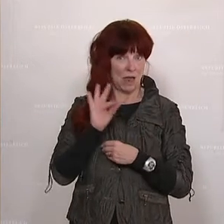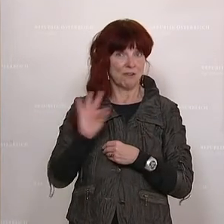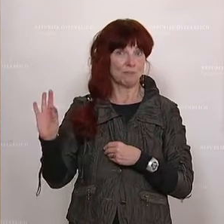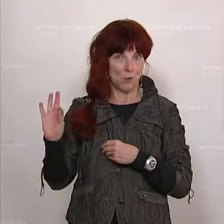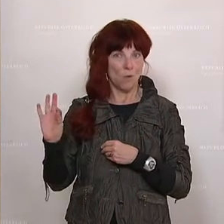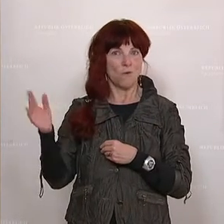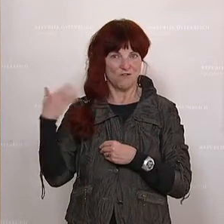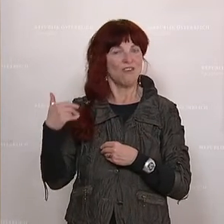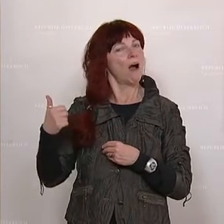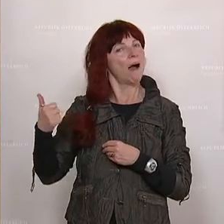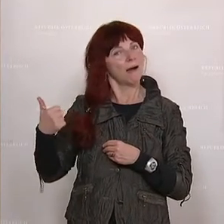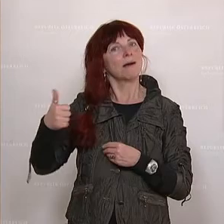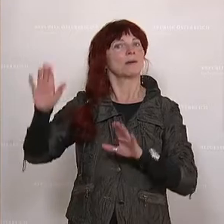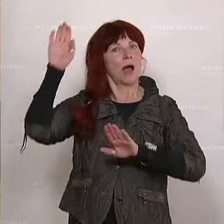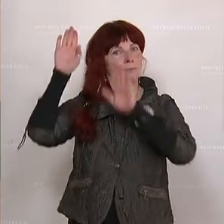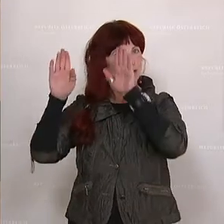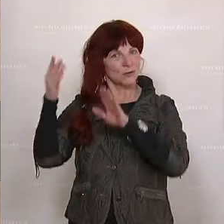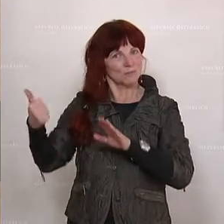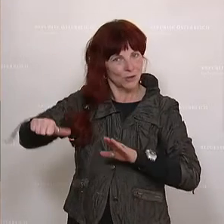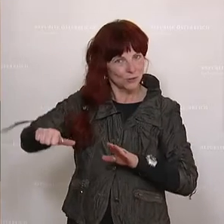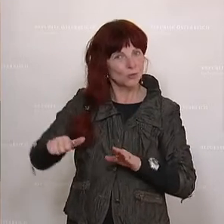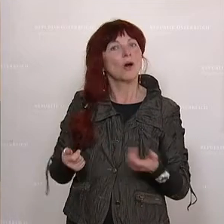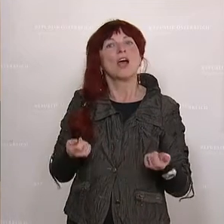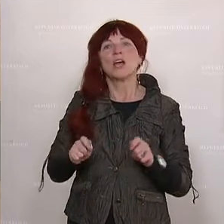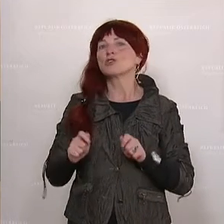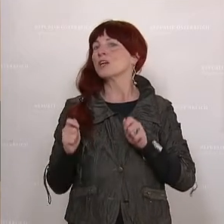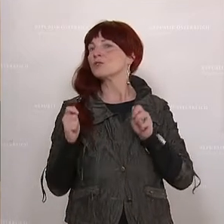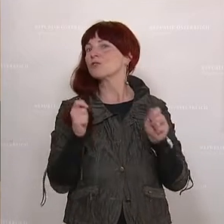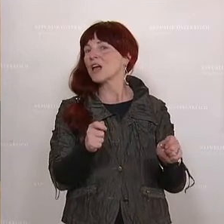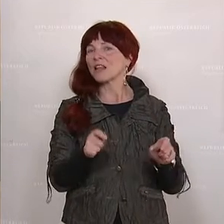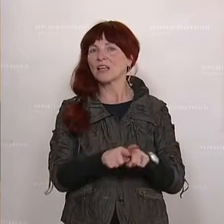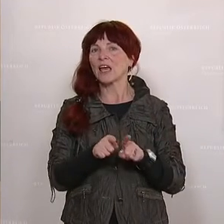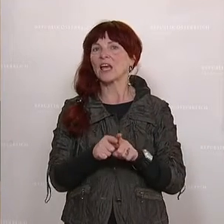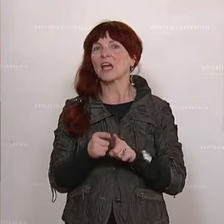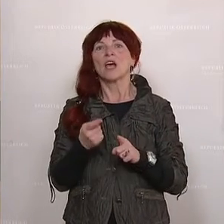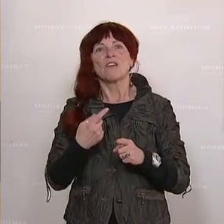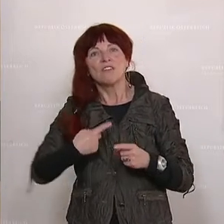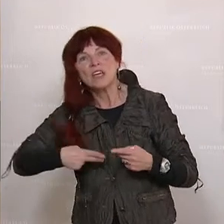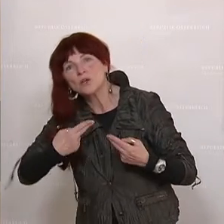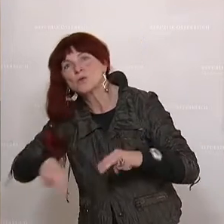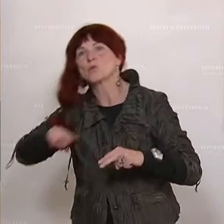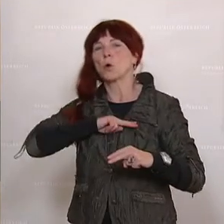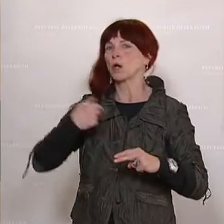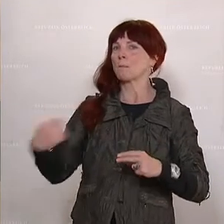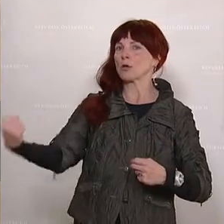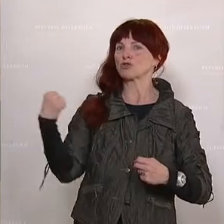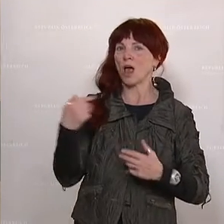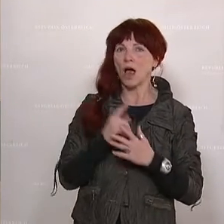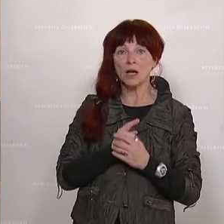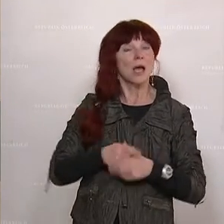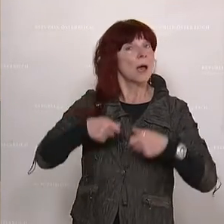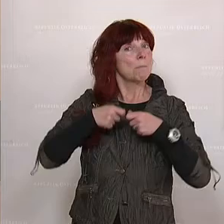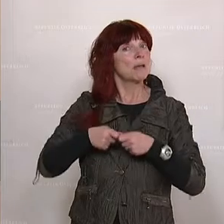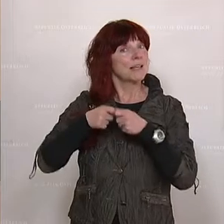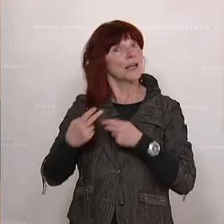einen Entschließungsantrag auch miteinander beschlossen, Comeback Stronger. Wir wollen, dass die Kinder, dass die Mitglieder wieder zu den